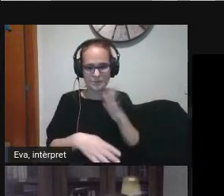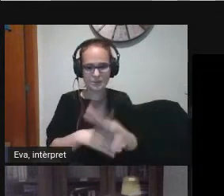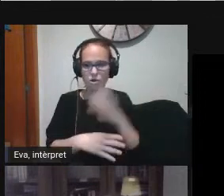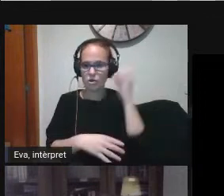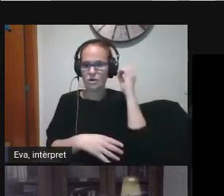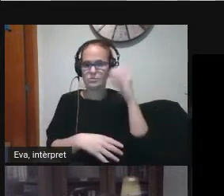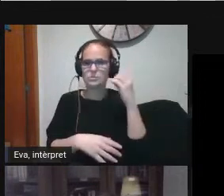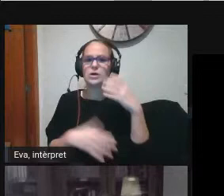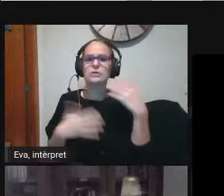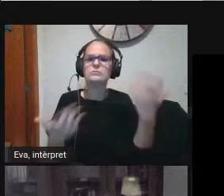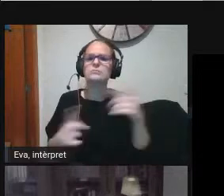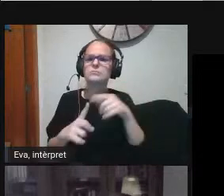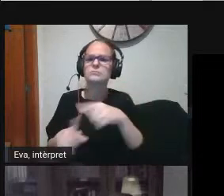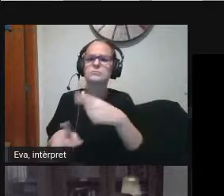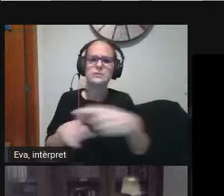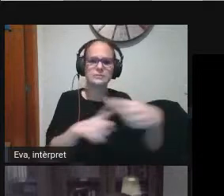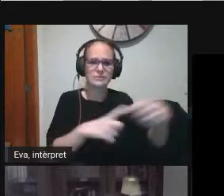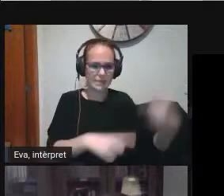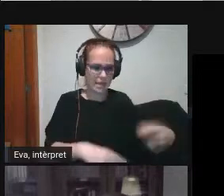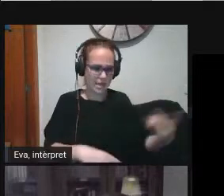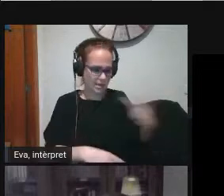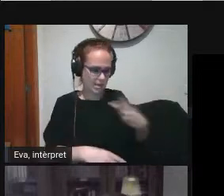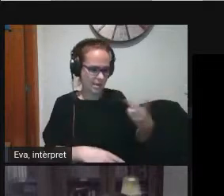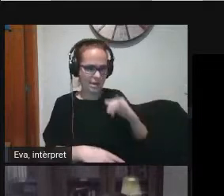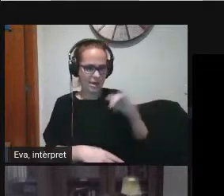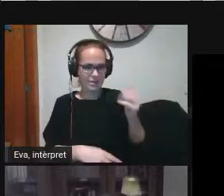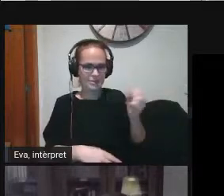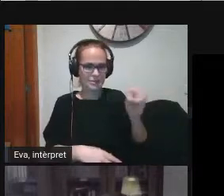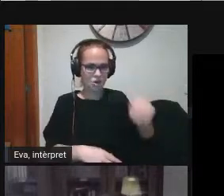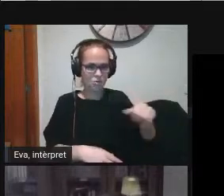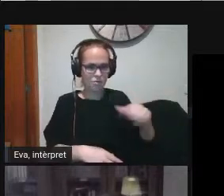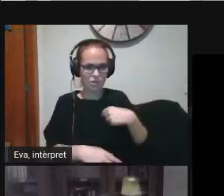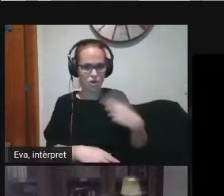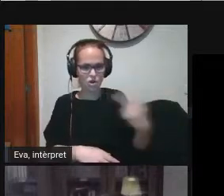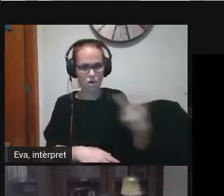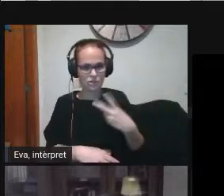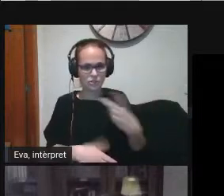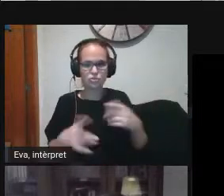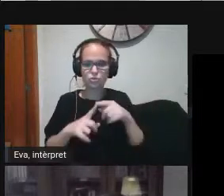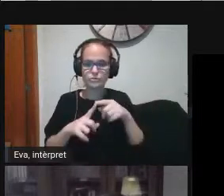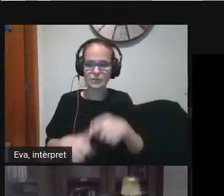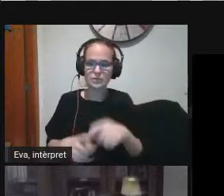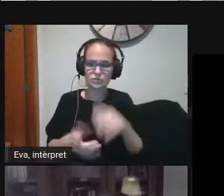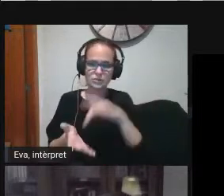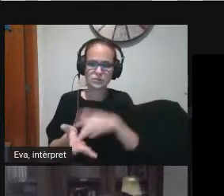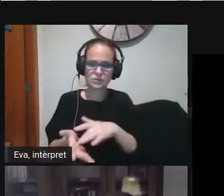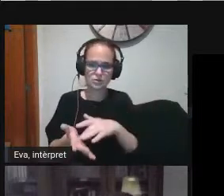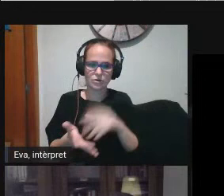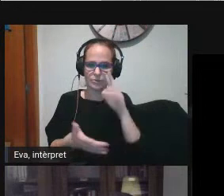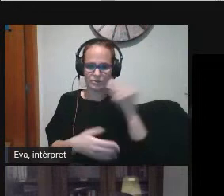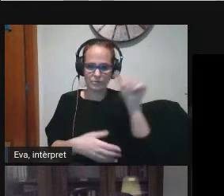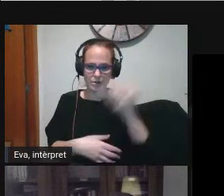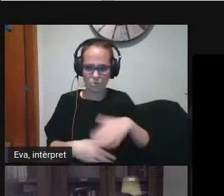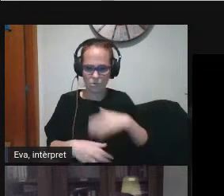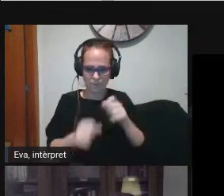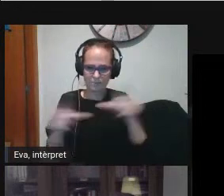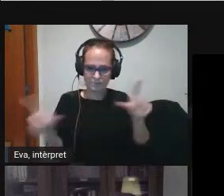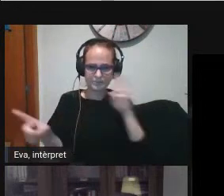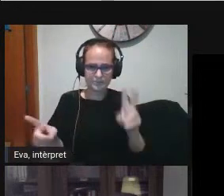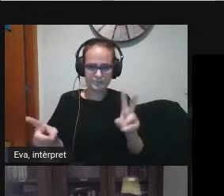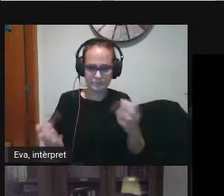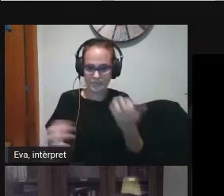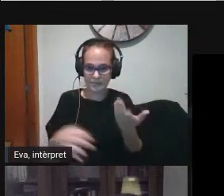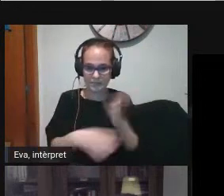que farem el Jaume Feliu i jo els objectius de la sessió com podem veure aquí la presentació seria presentar l